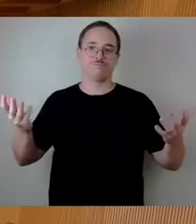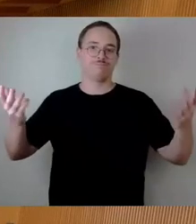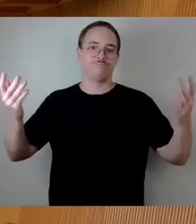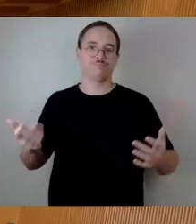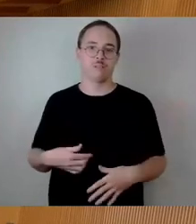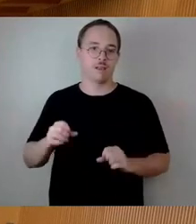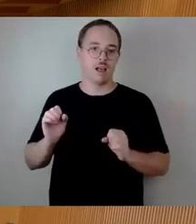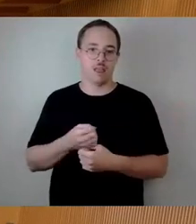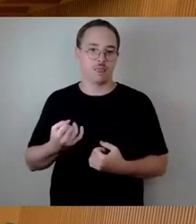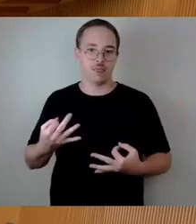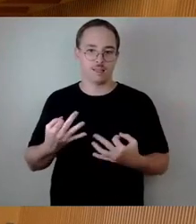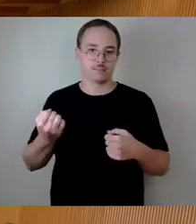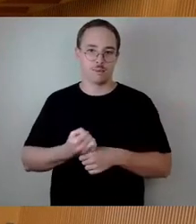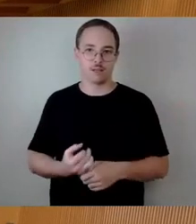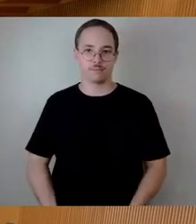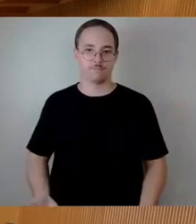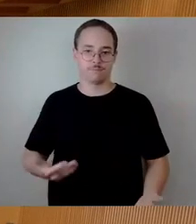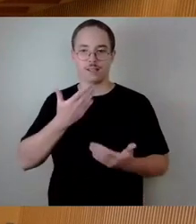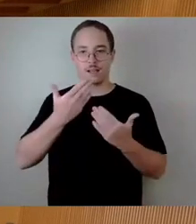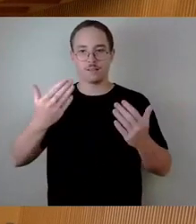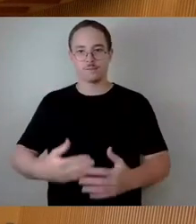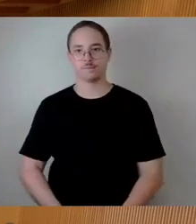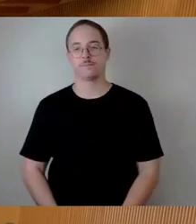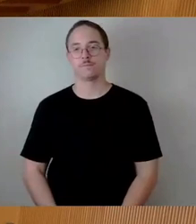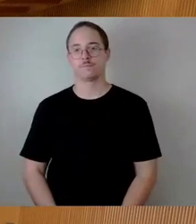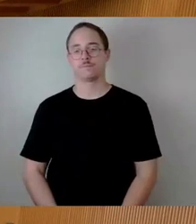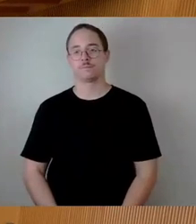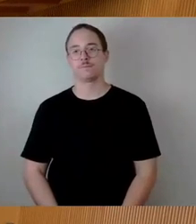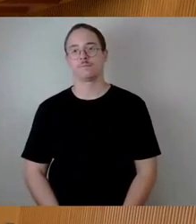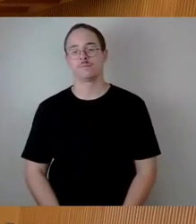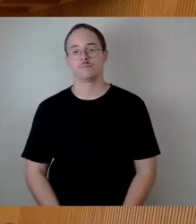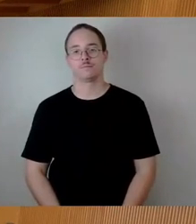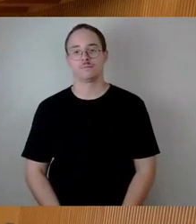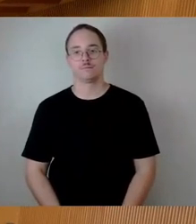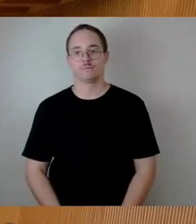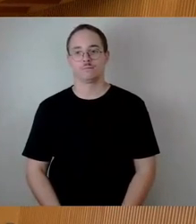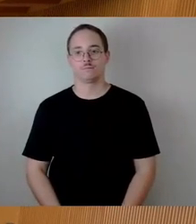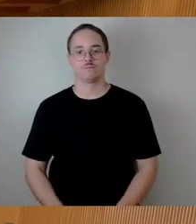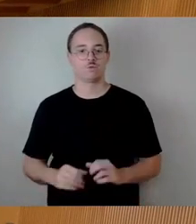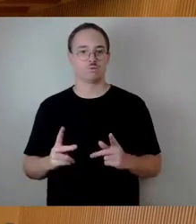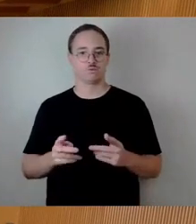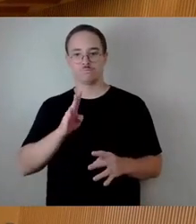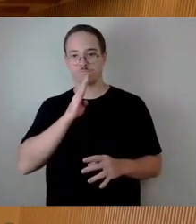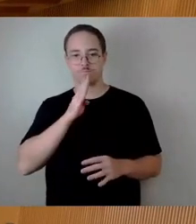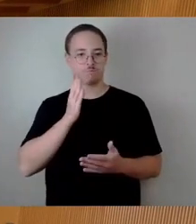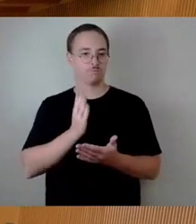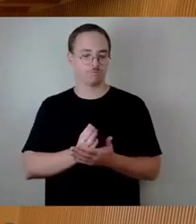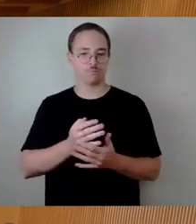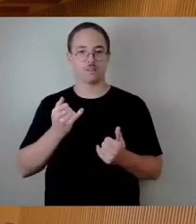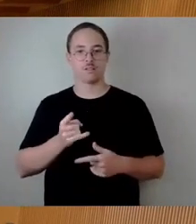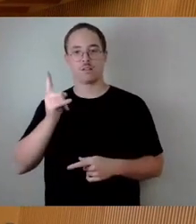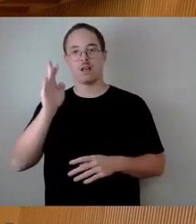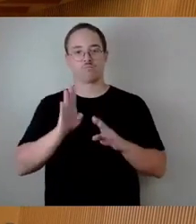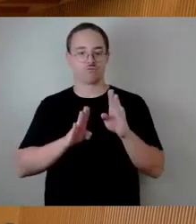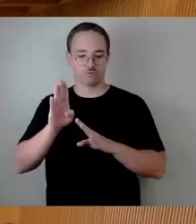So, damit die Rednerliste abgearbeitet, würden wir zur Abstimmung kommen. Ich habe zunächst den Ersetzungsantrag AfD.